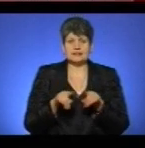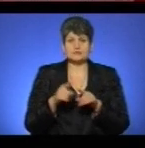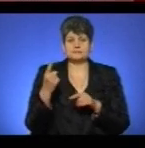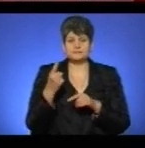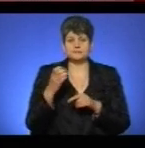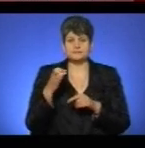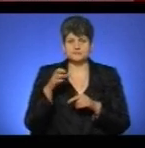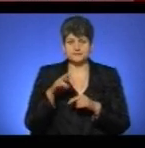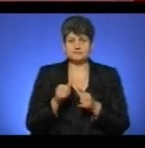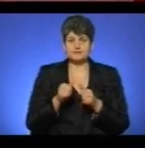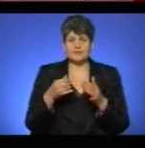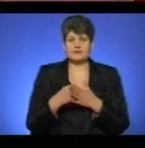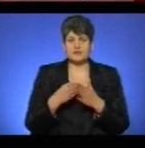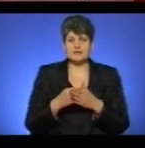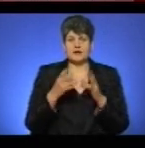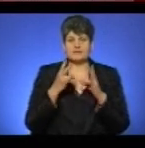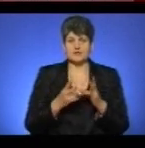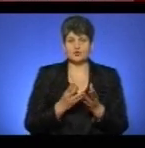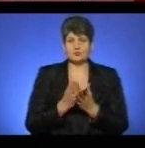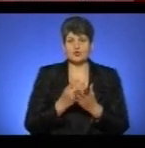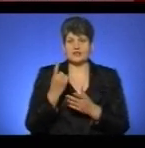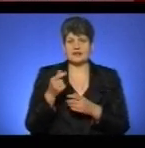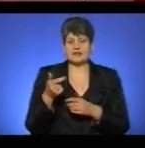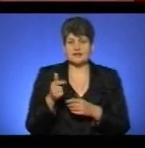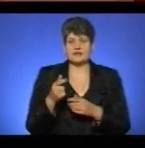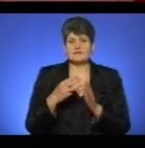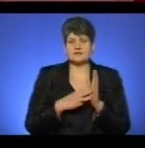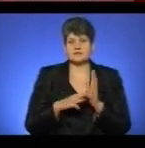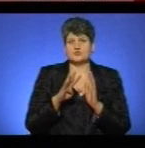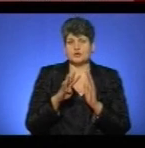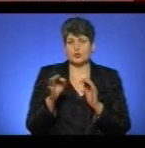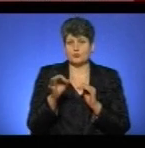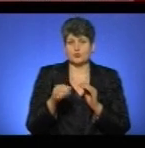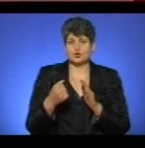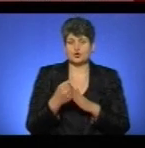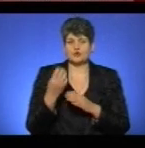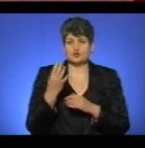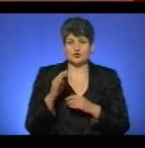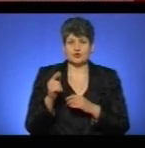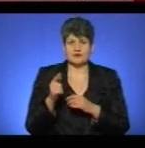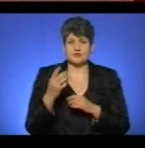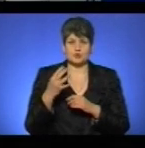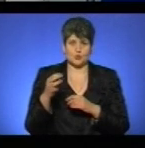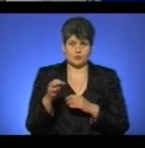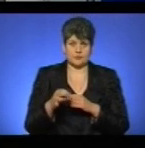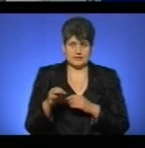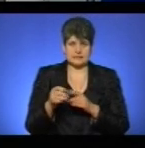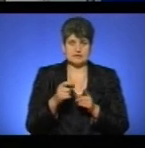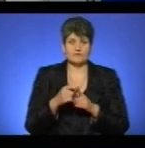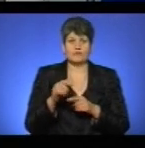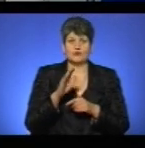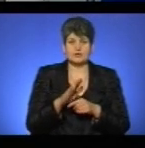січня зросла вартість аварійного обслуговування з 1 гривні 84 копійок до 4 гривень 40 копійок. За словами